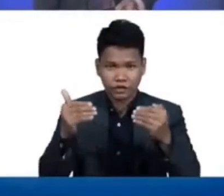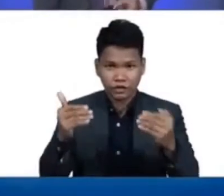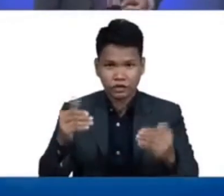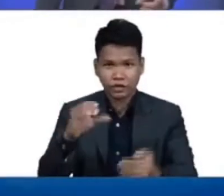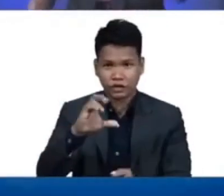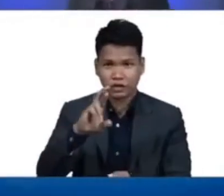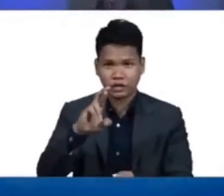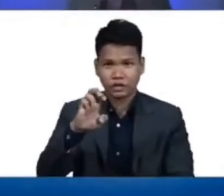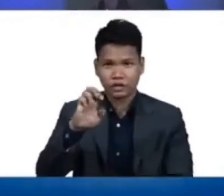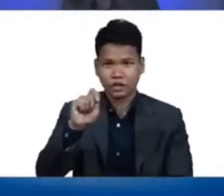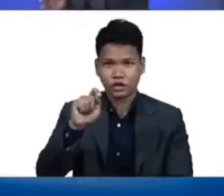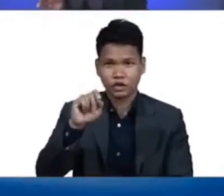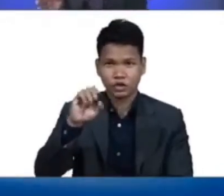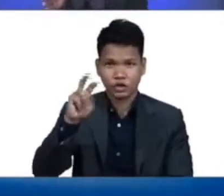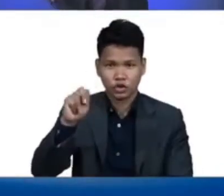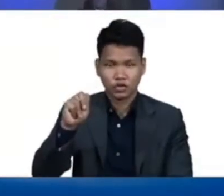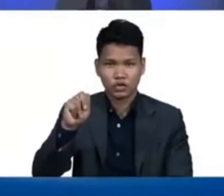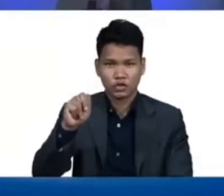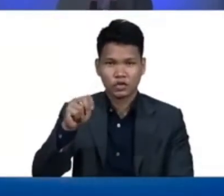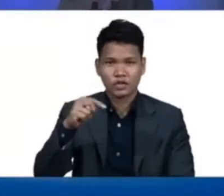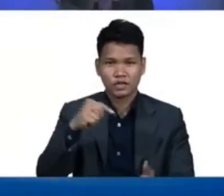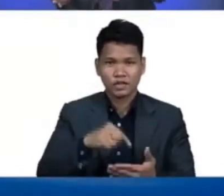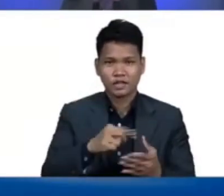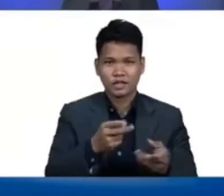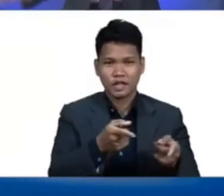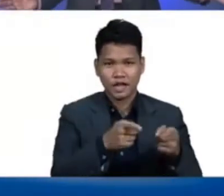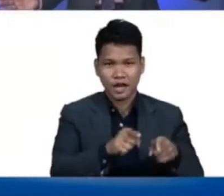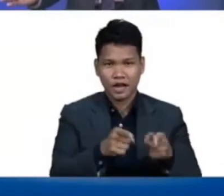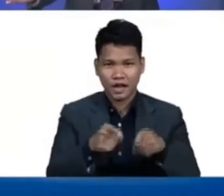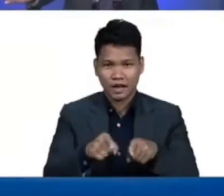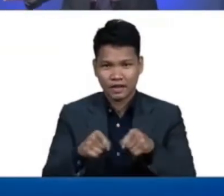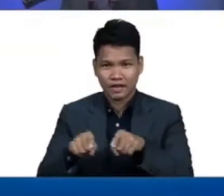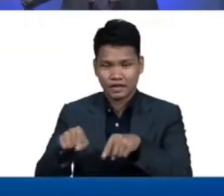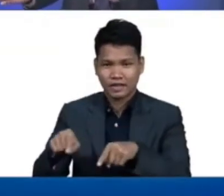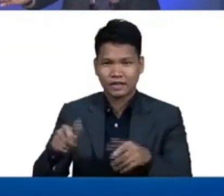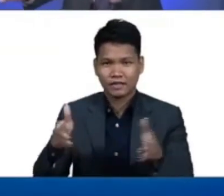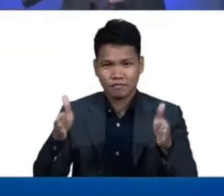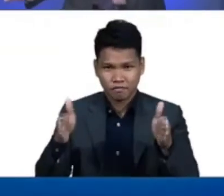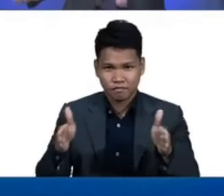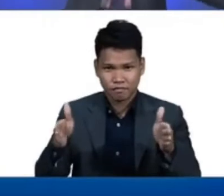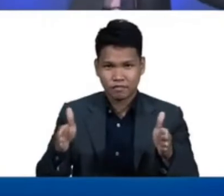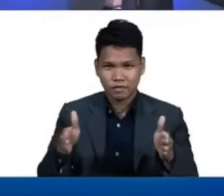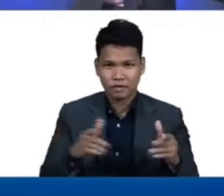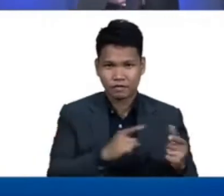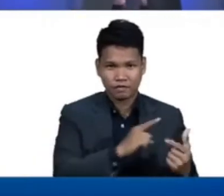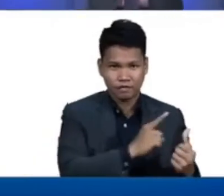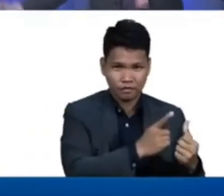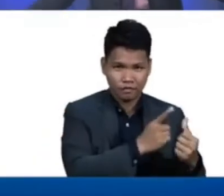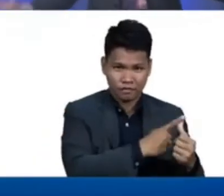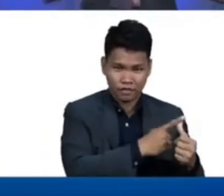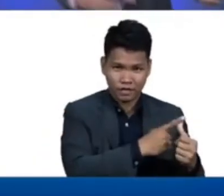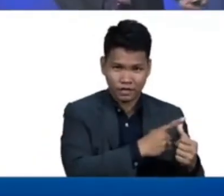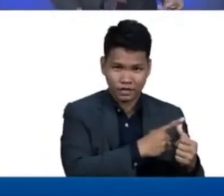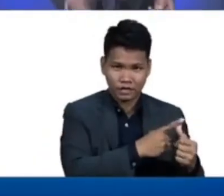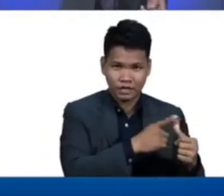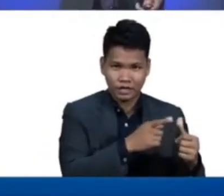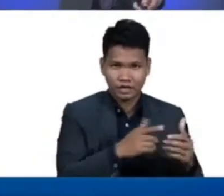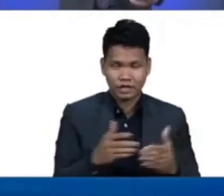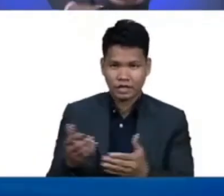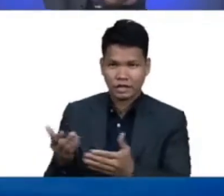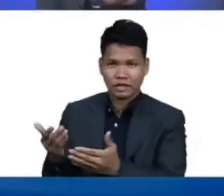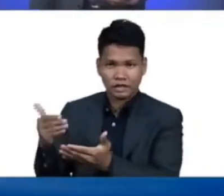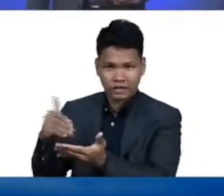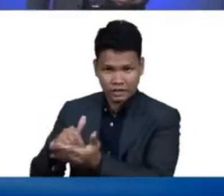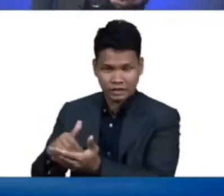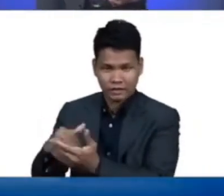Dahil lahat po nito ay nangyayari in between sa first creation and the recreation. At